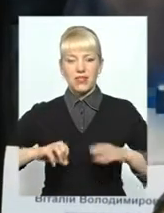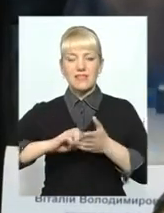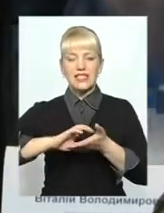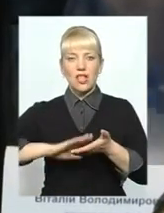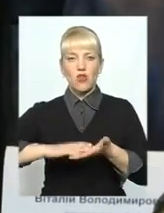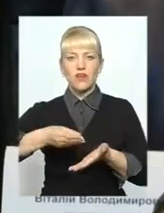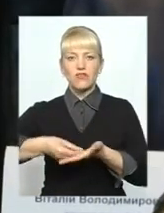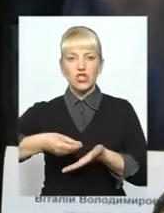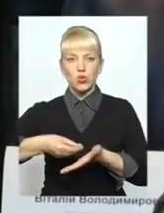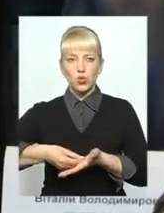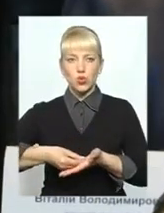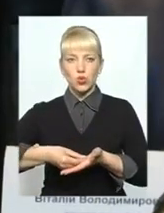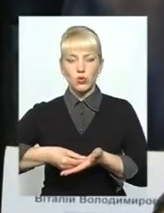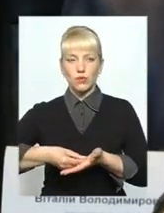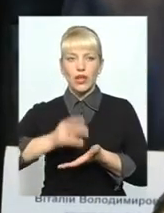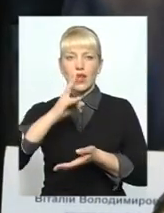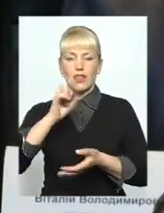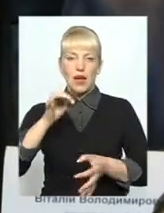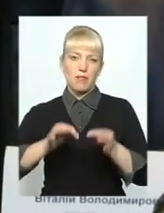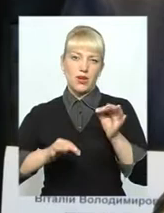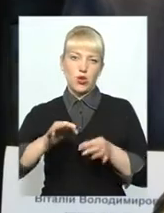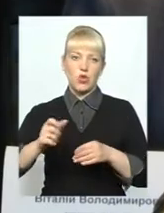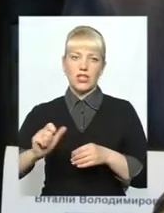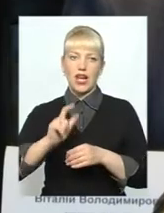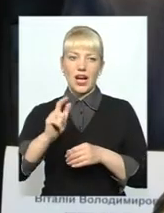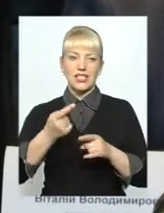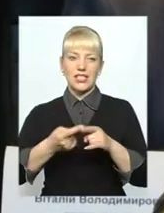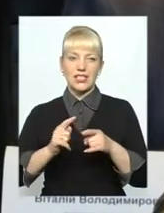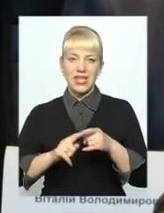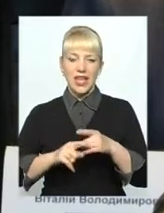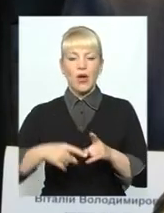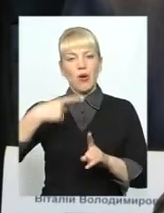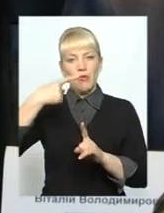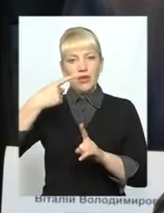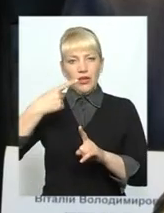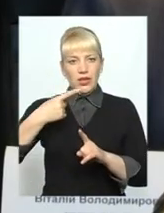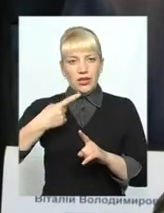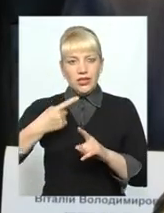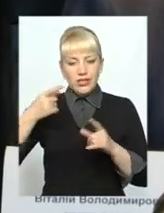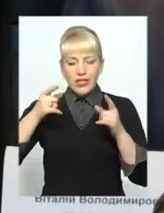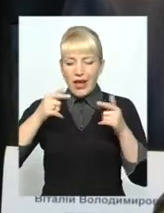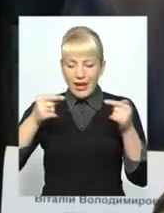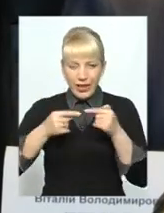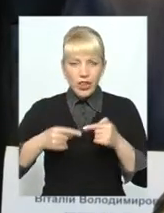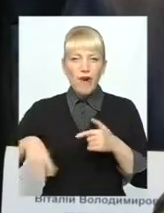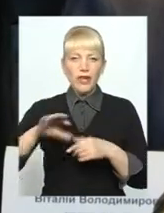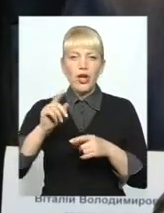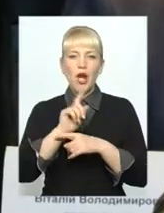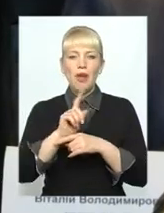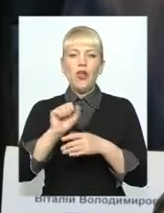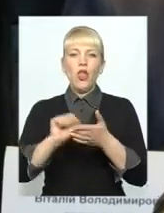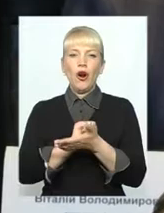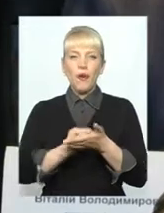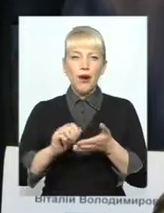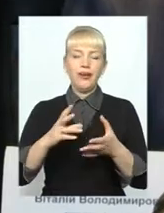встановив ціну виключно на природний газ. І до цієї ціни, згідно всіх нормативних документів, передбачено,